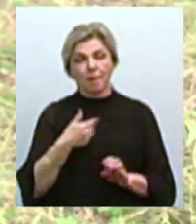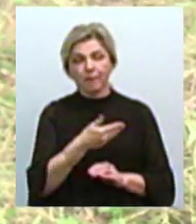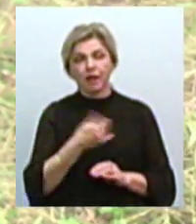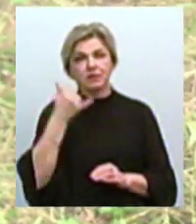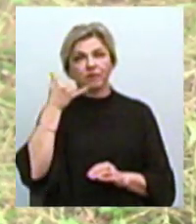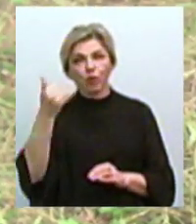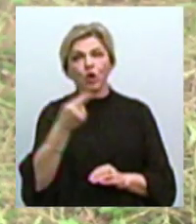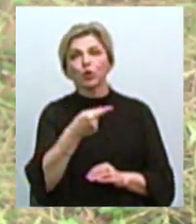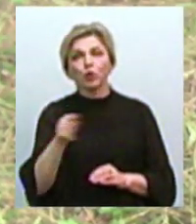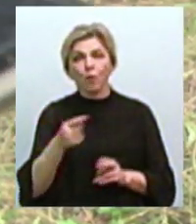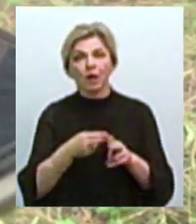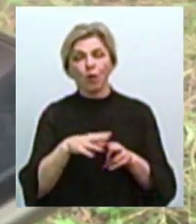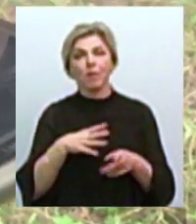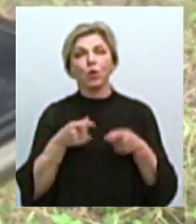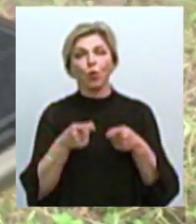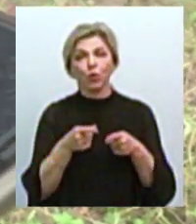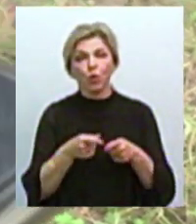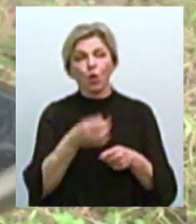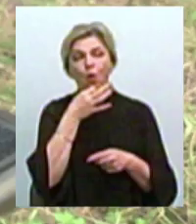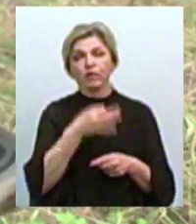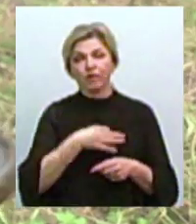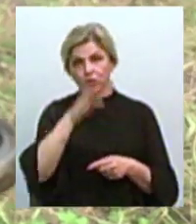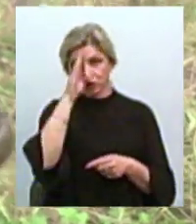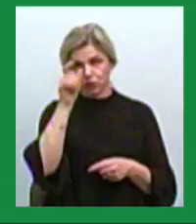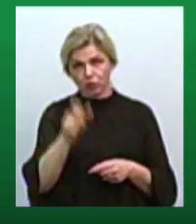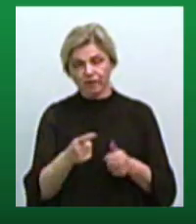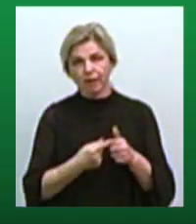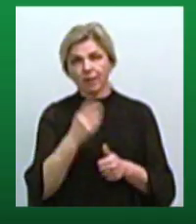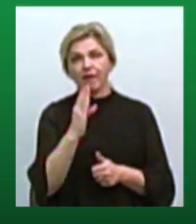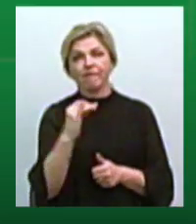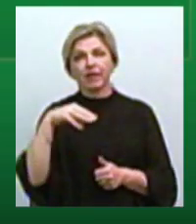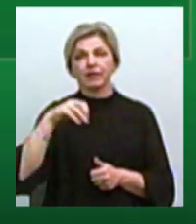Наталії Панашій надходили погрози. Відповів чоловік на ім'я Віталій.